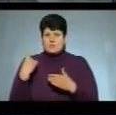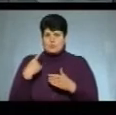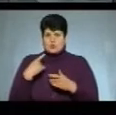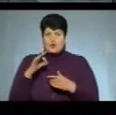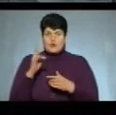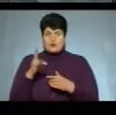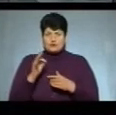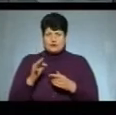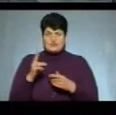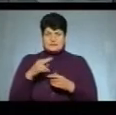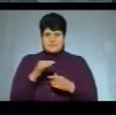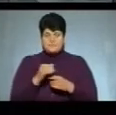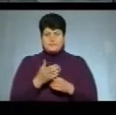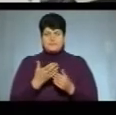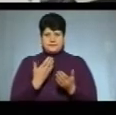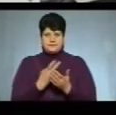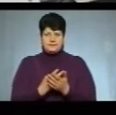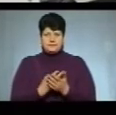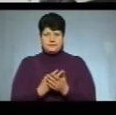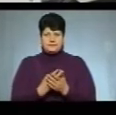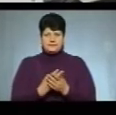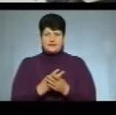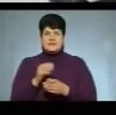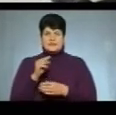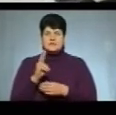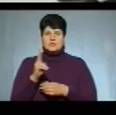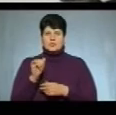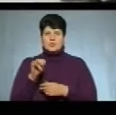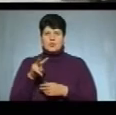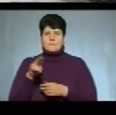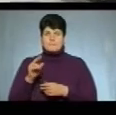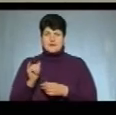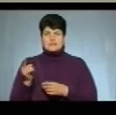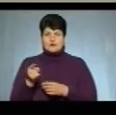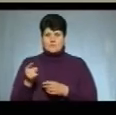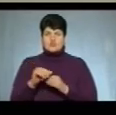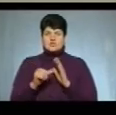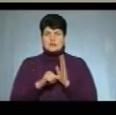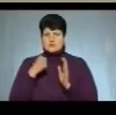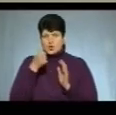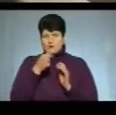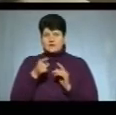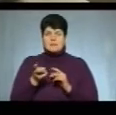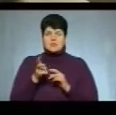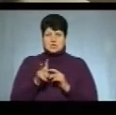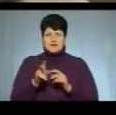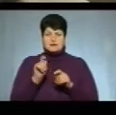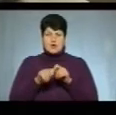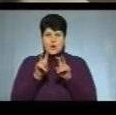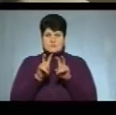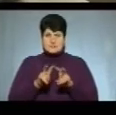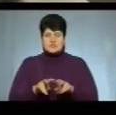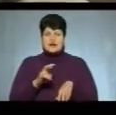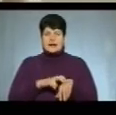матеріалі Анжели Шови. Тетяні Кульп із Тернополі 16 років. Вона прийшла на профілактичне обстеження до